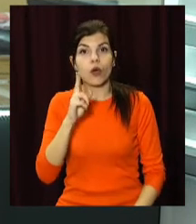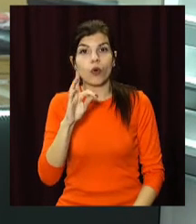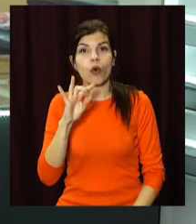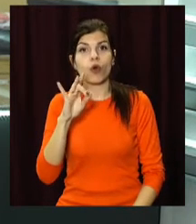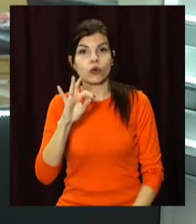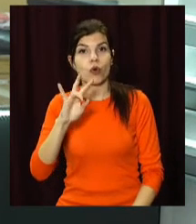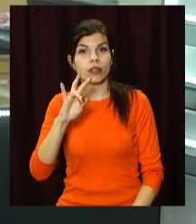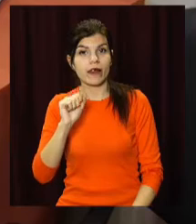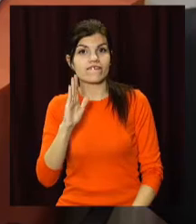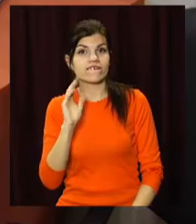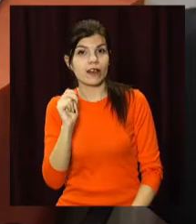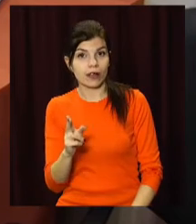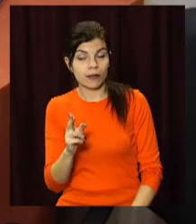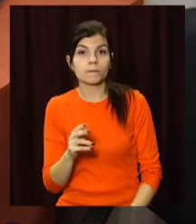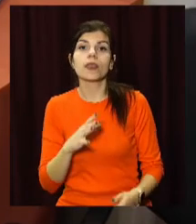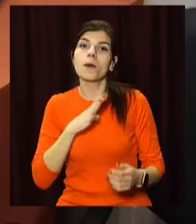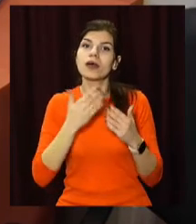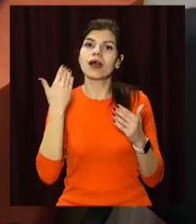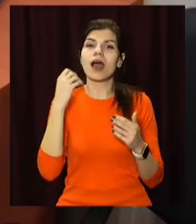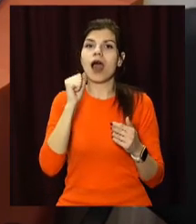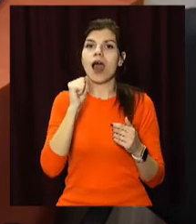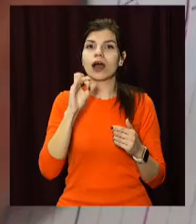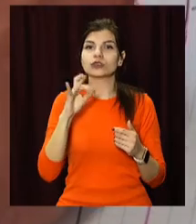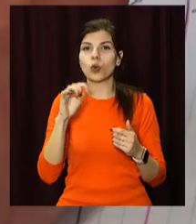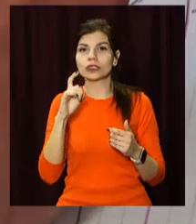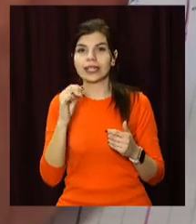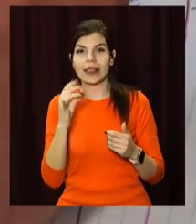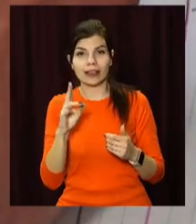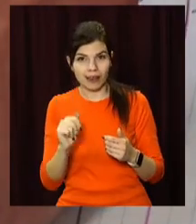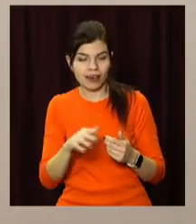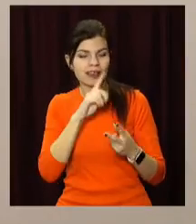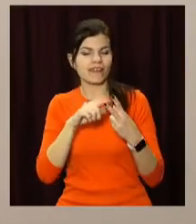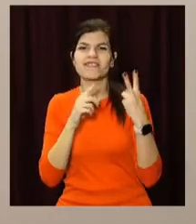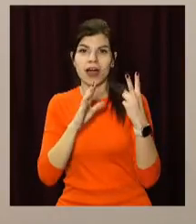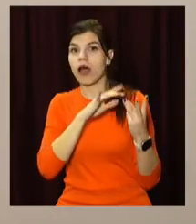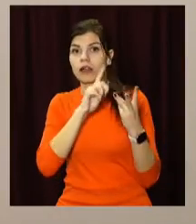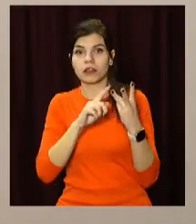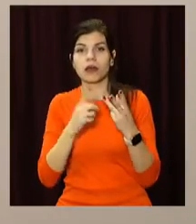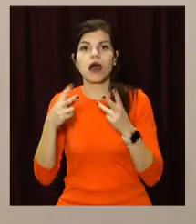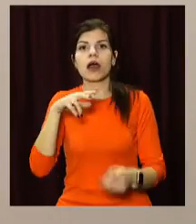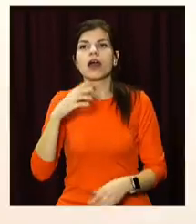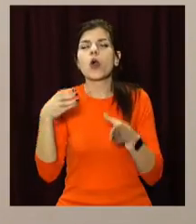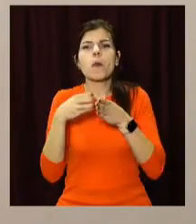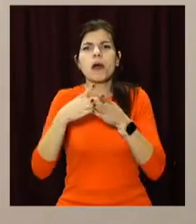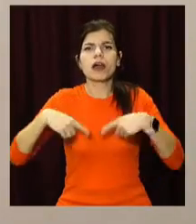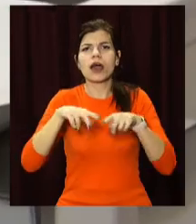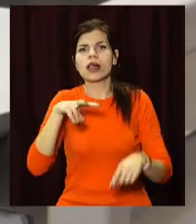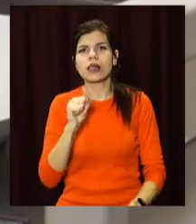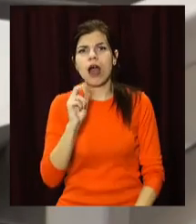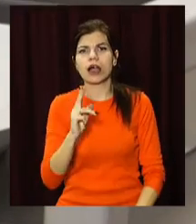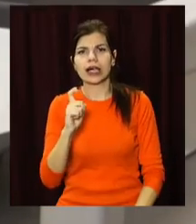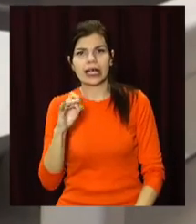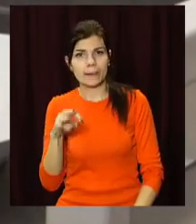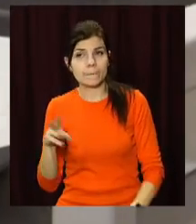До цього зареєстрували препарати Pfizer та AstraZeneca. Вакцину має постачати українська фірма Lechim. Тижнем раніше представники